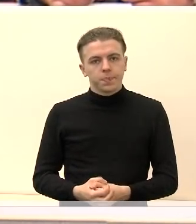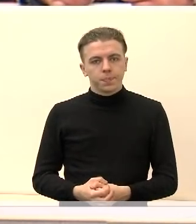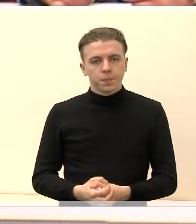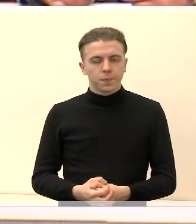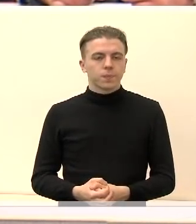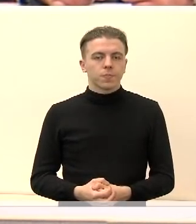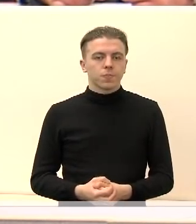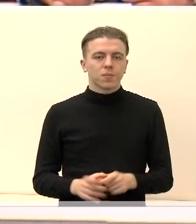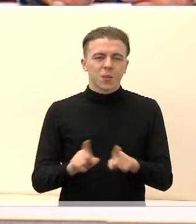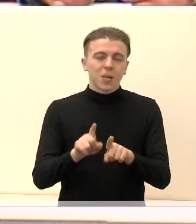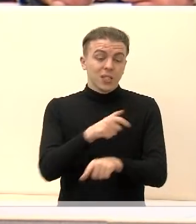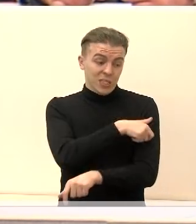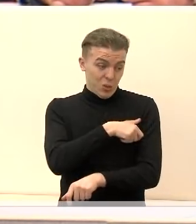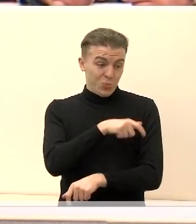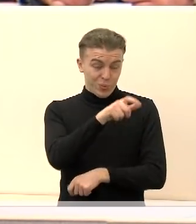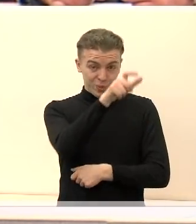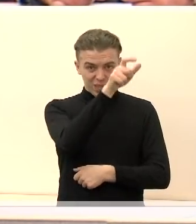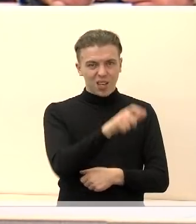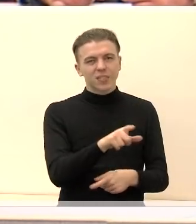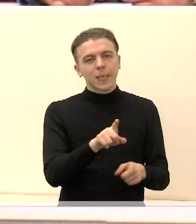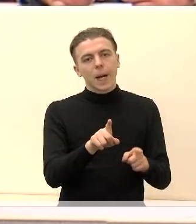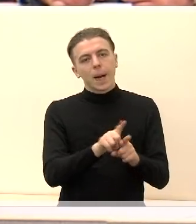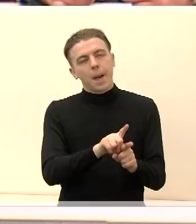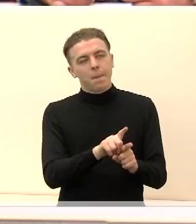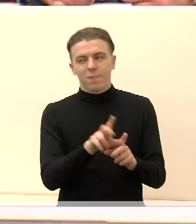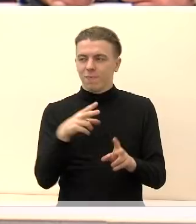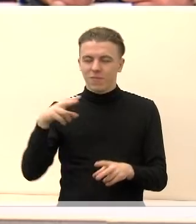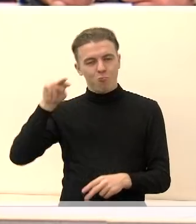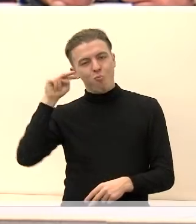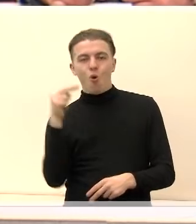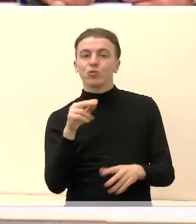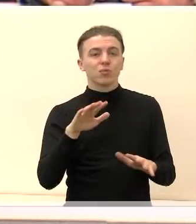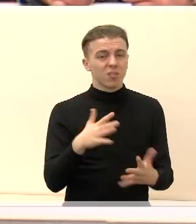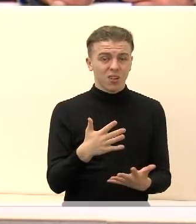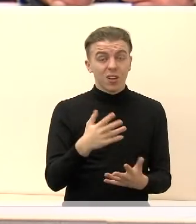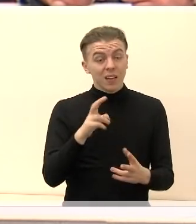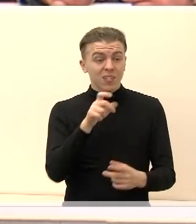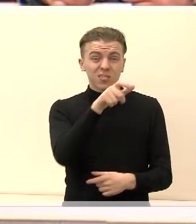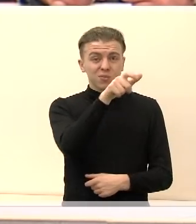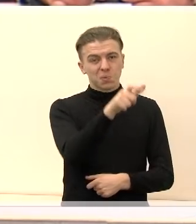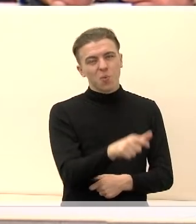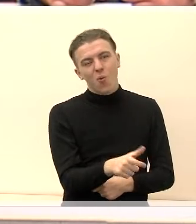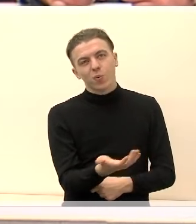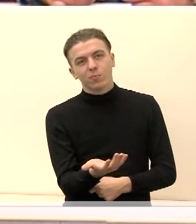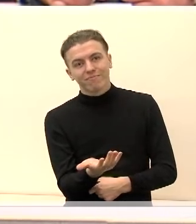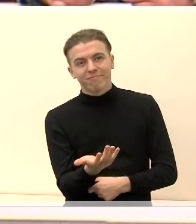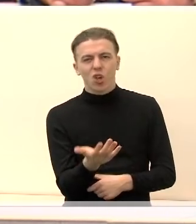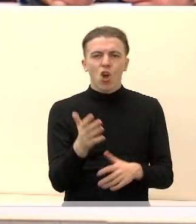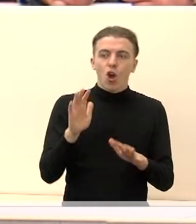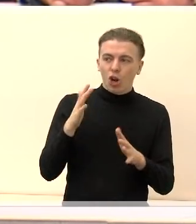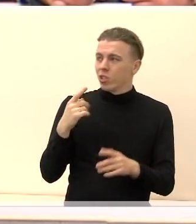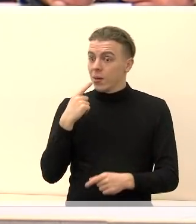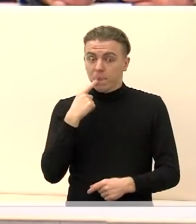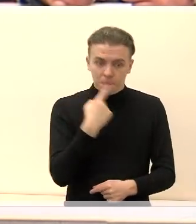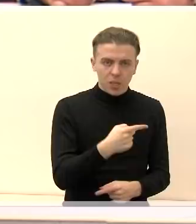Apskritai seniūnaitės tai gaunasi toks kaip žmogus, kuris vykdo kažkieno